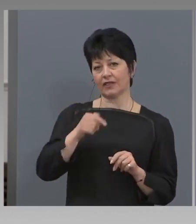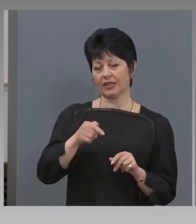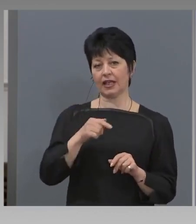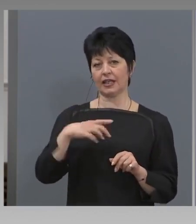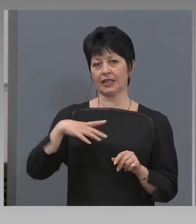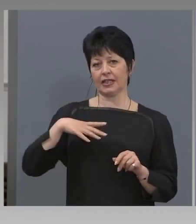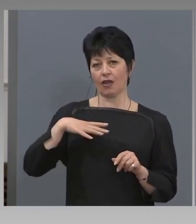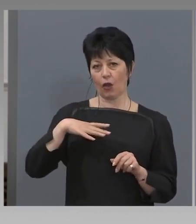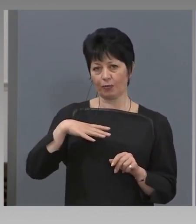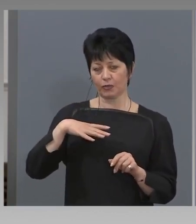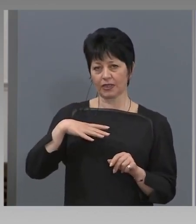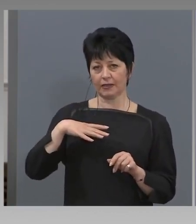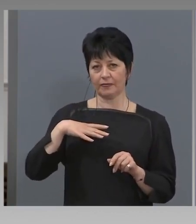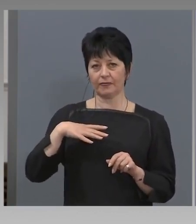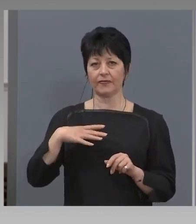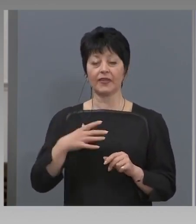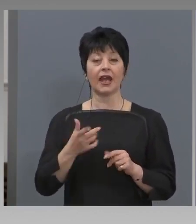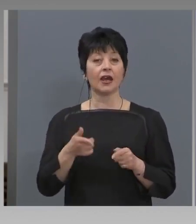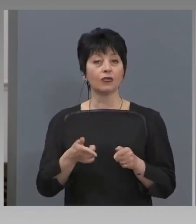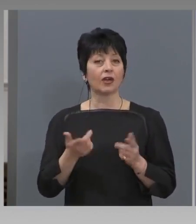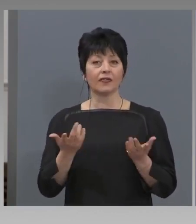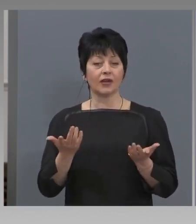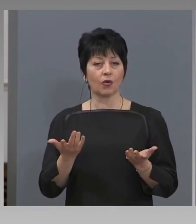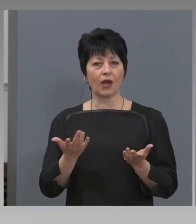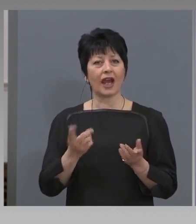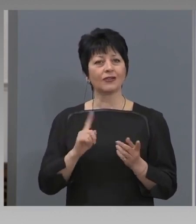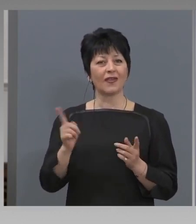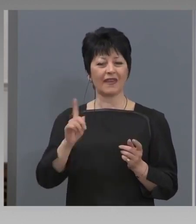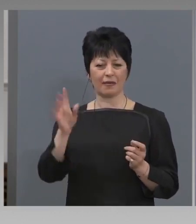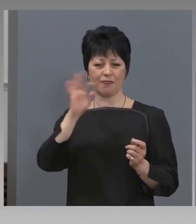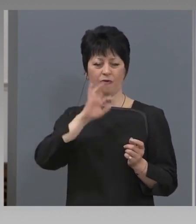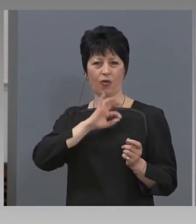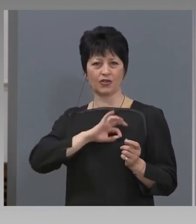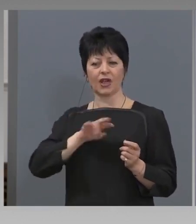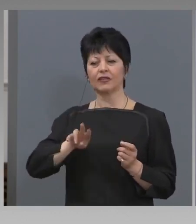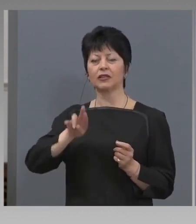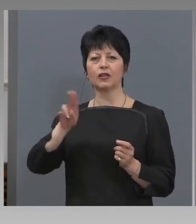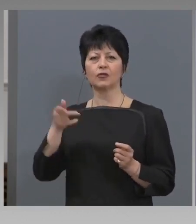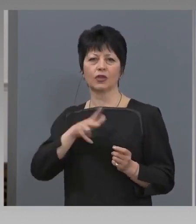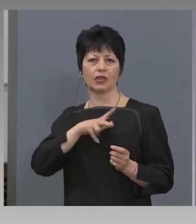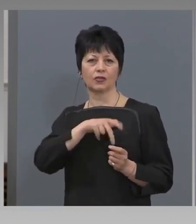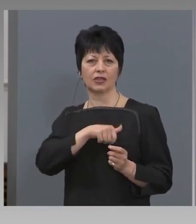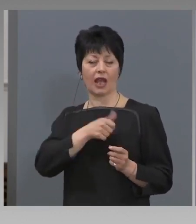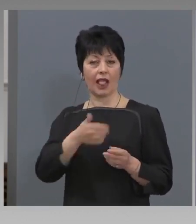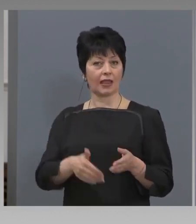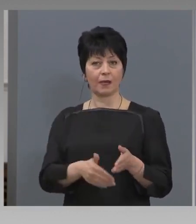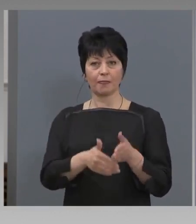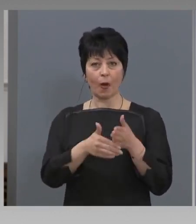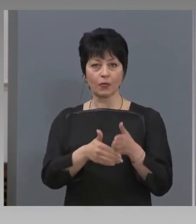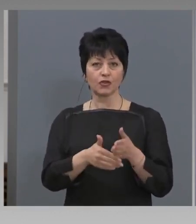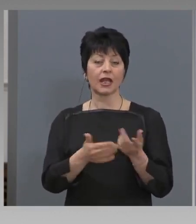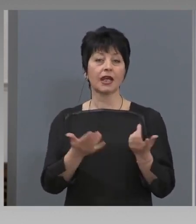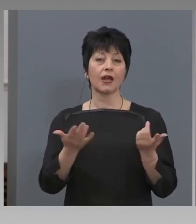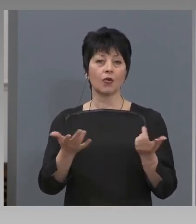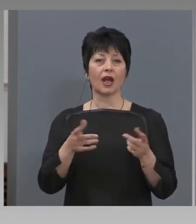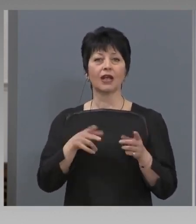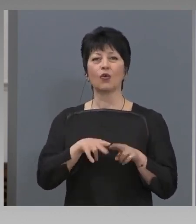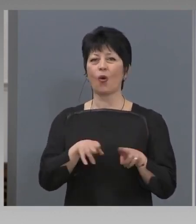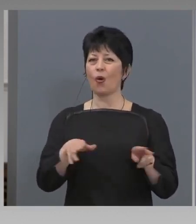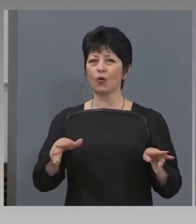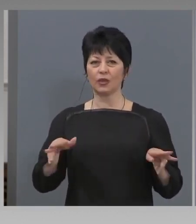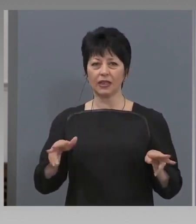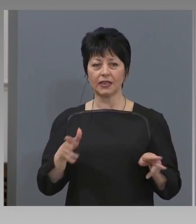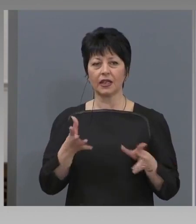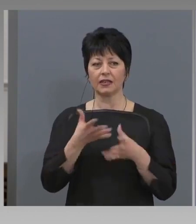дистанционна работа, тогава, когато те не получават други социални помощи, съответно, когато родителите са